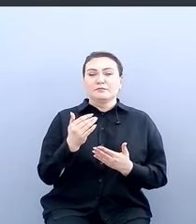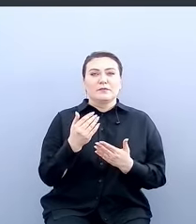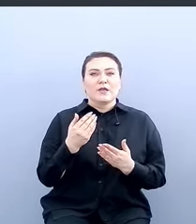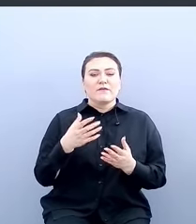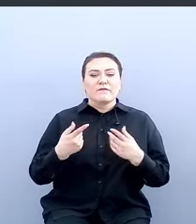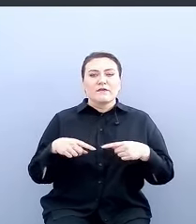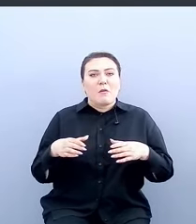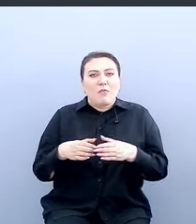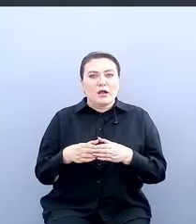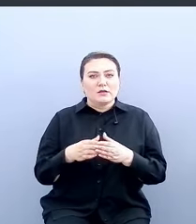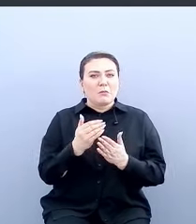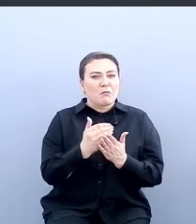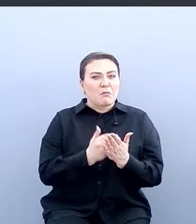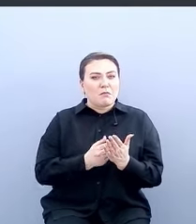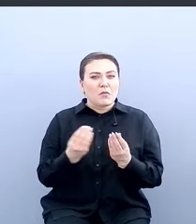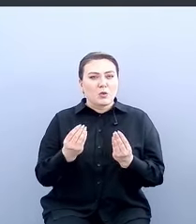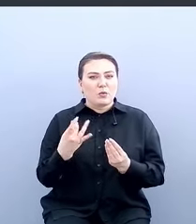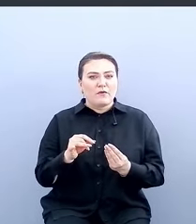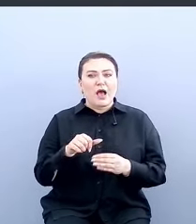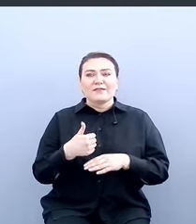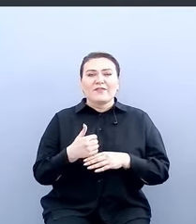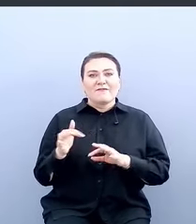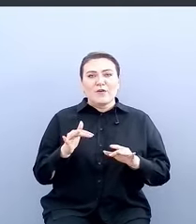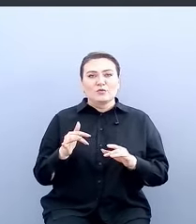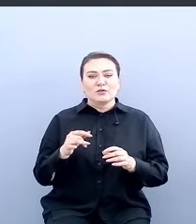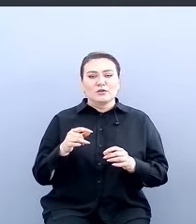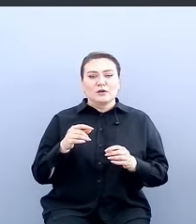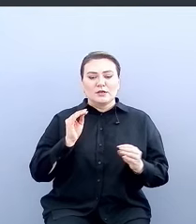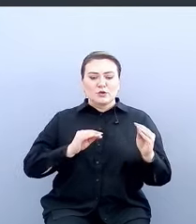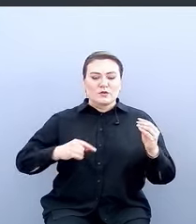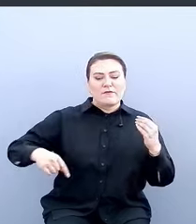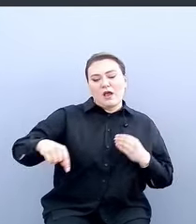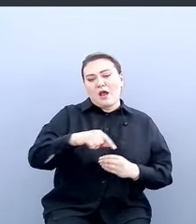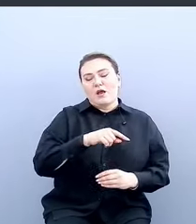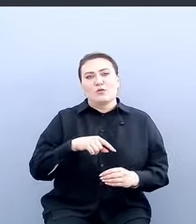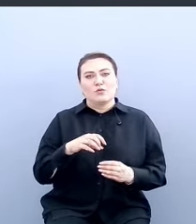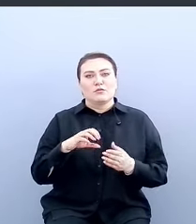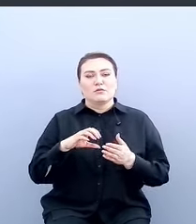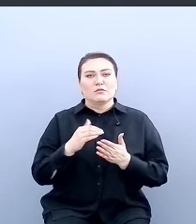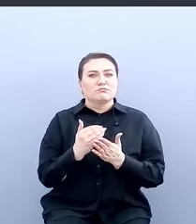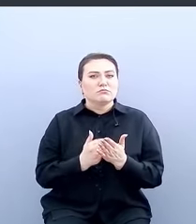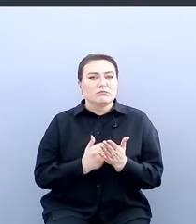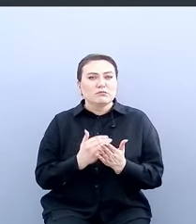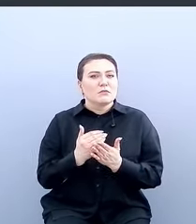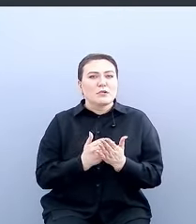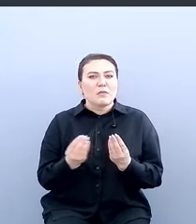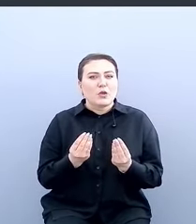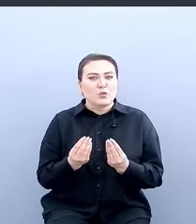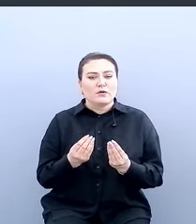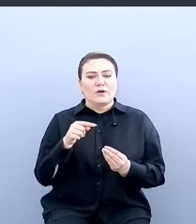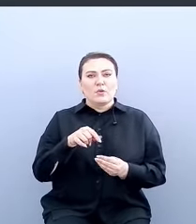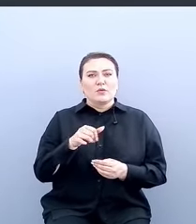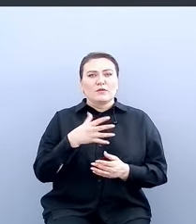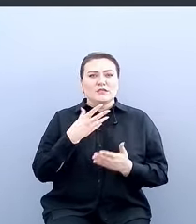правило, все основные функции строятся вертикально вокруг продуктов. То есть у продукта есть своя разработка, свои